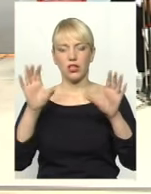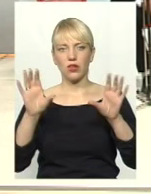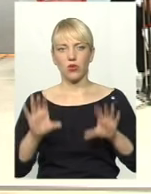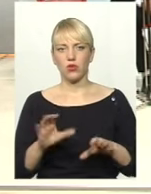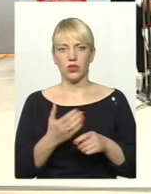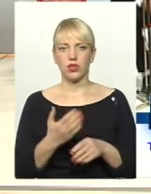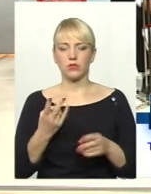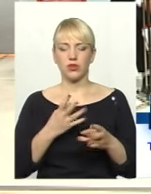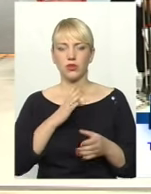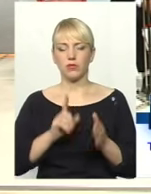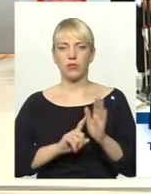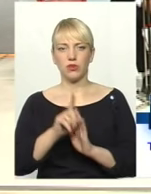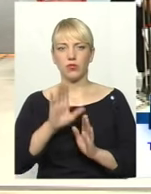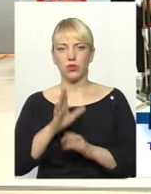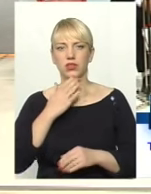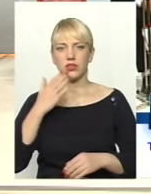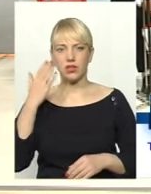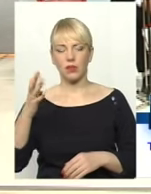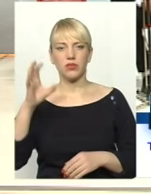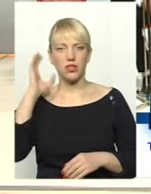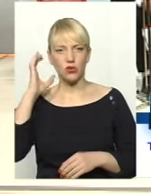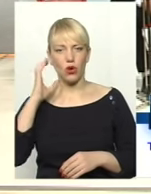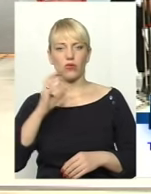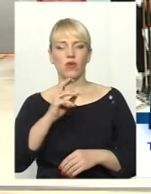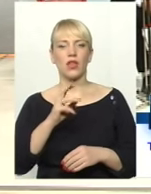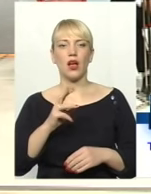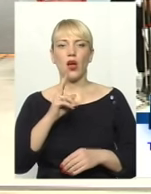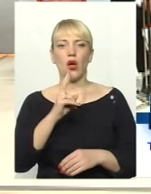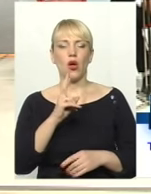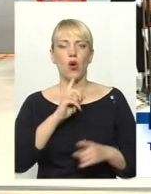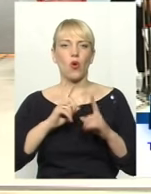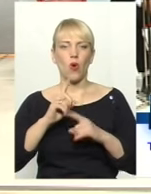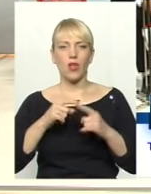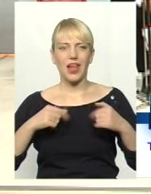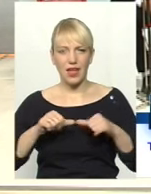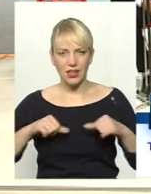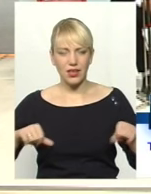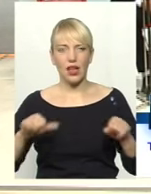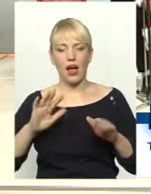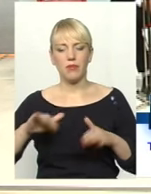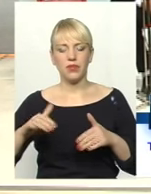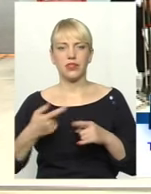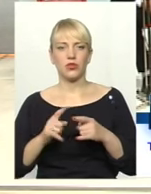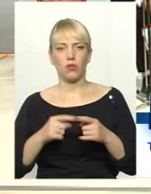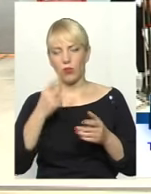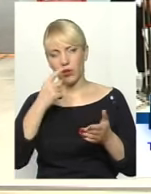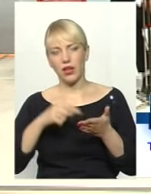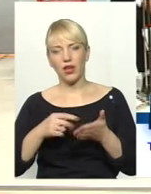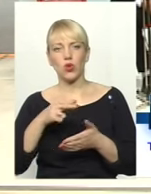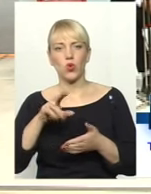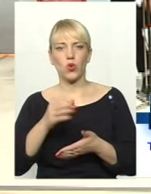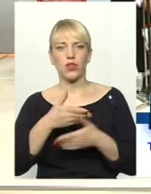тих розпорядників кошти, заслуховування, колеги. І тільки пізніше, на послідньому етапі, попадає до нас. І сьогодні